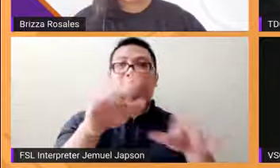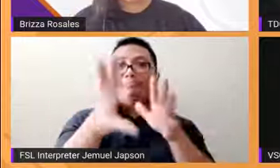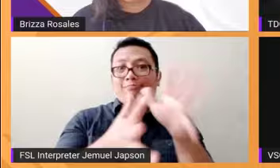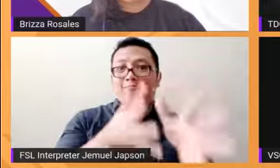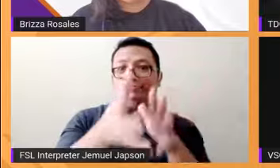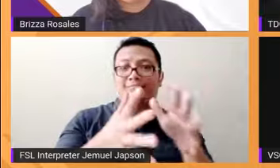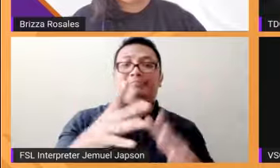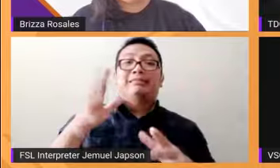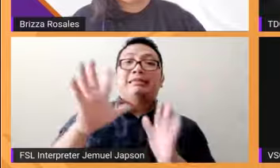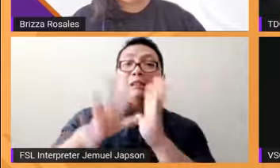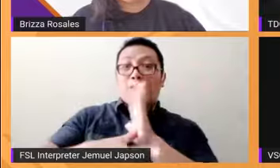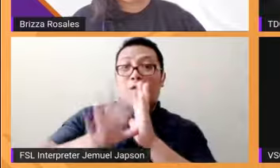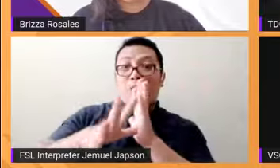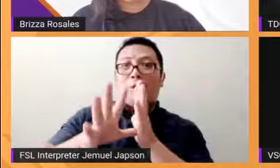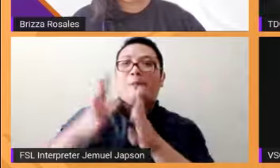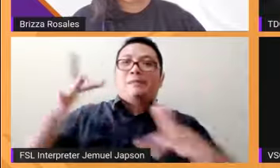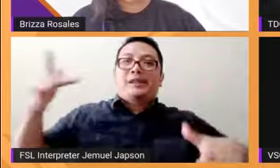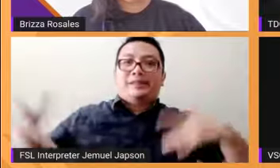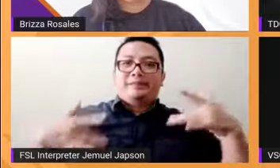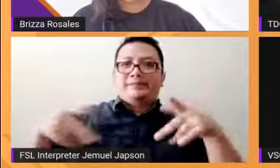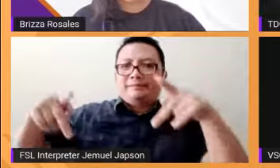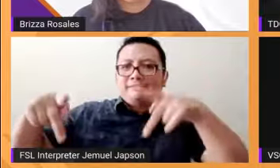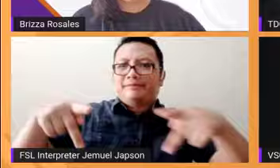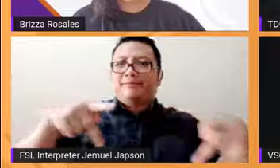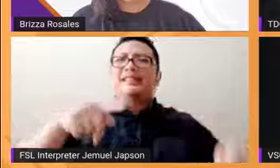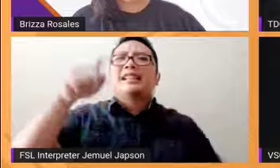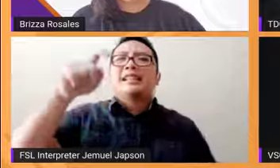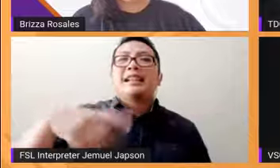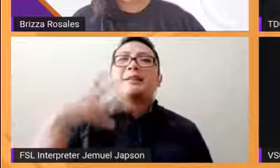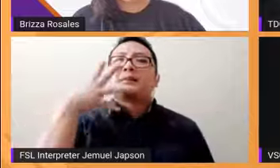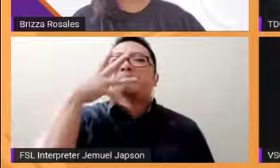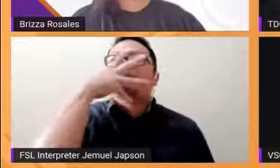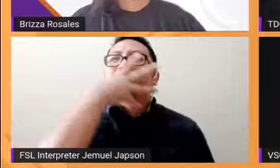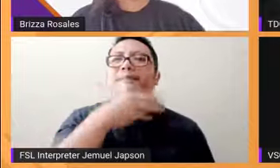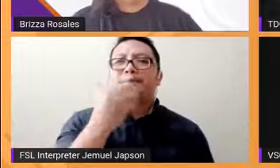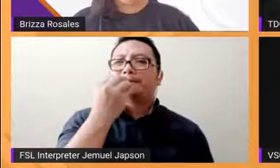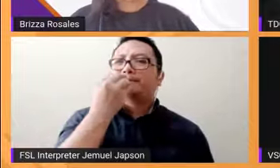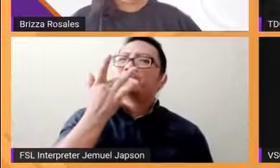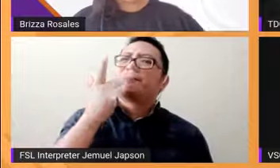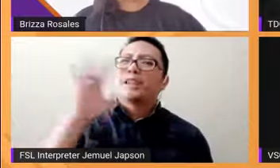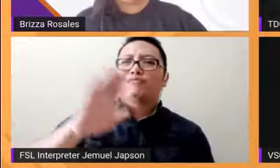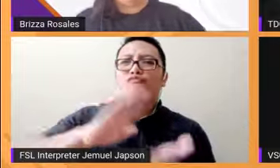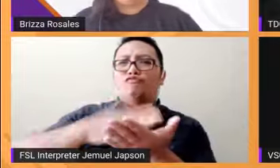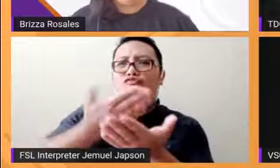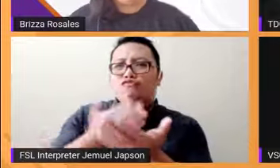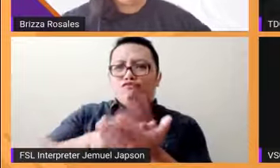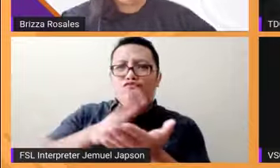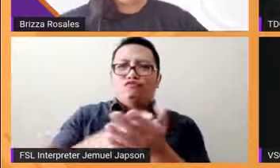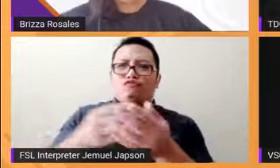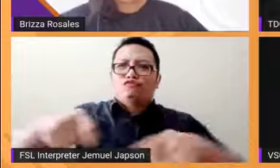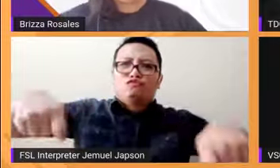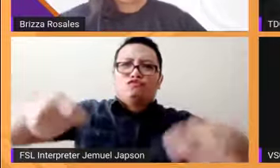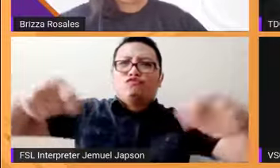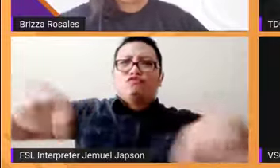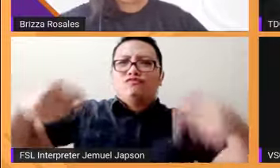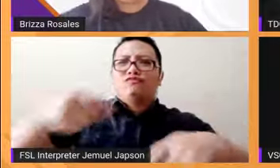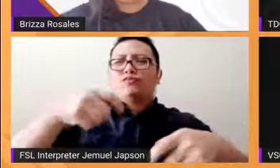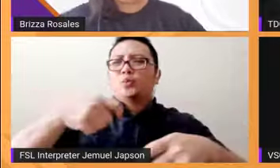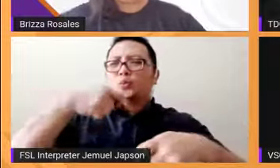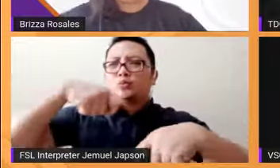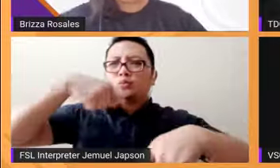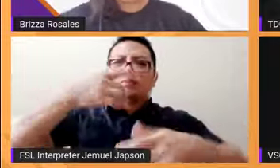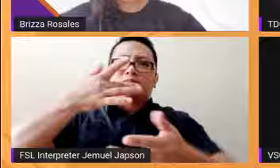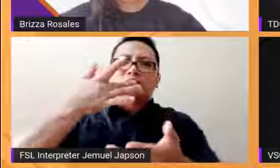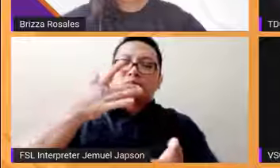na pinaghahandaan so dapat maganda yung pagkakaluto so lahat ng preparasyon sa electoral cycle pa lamang